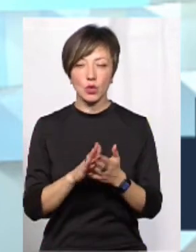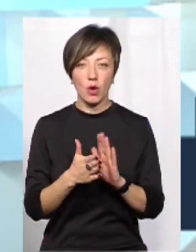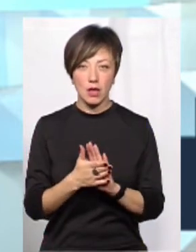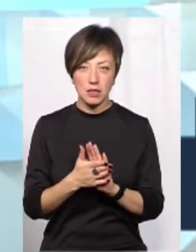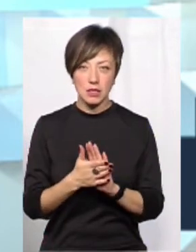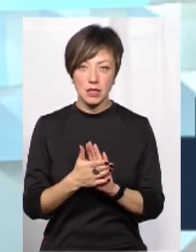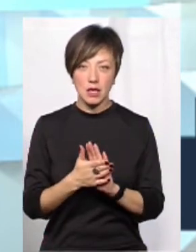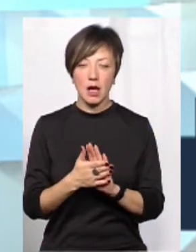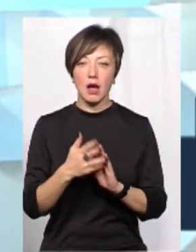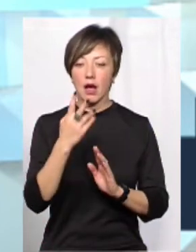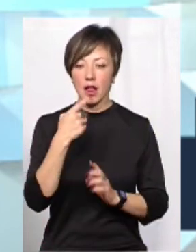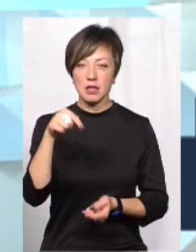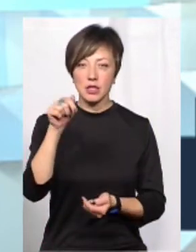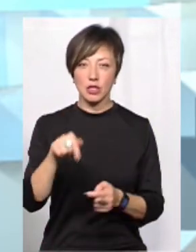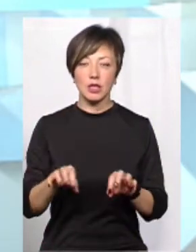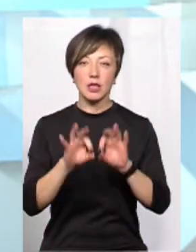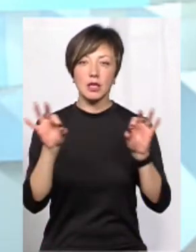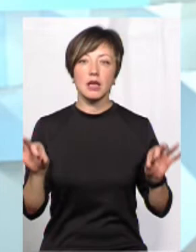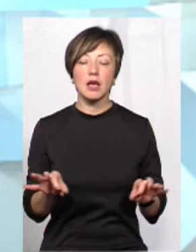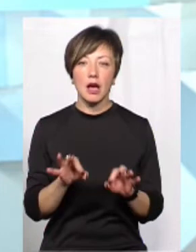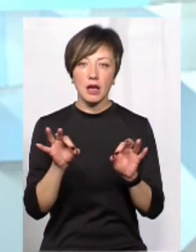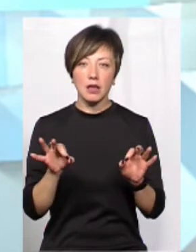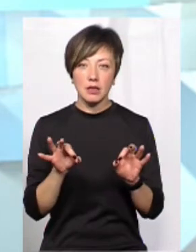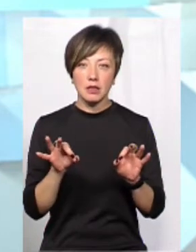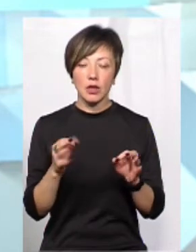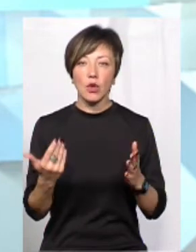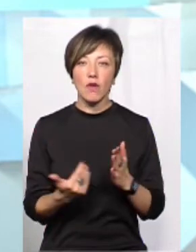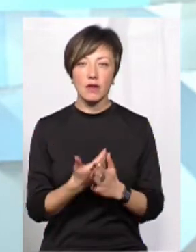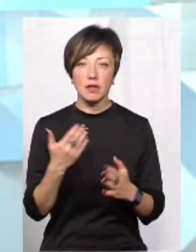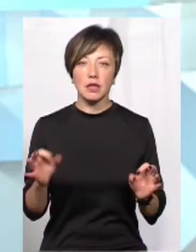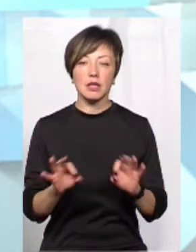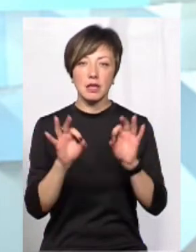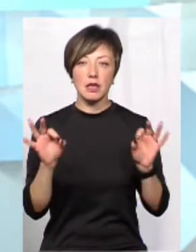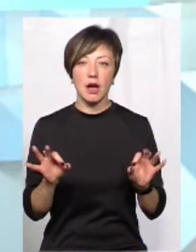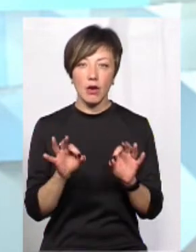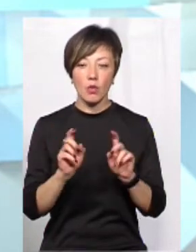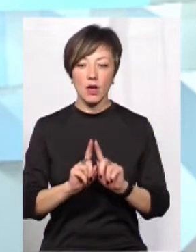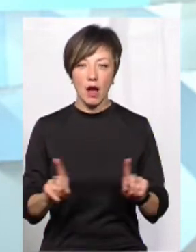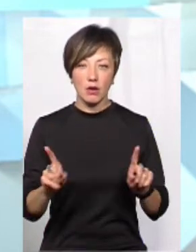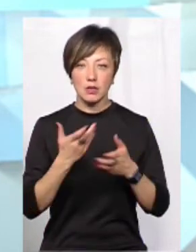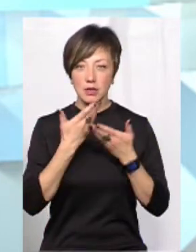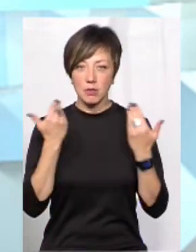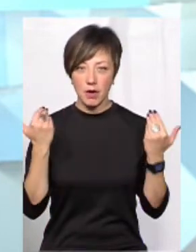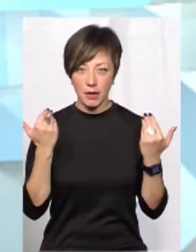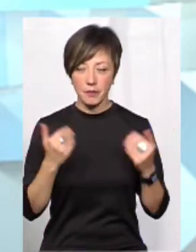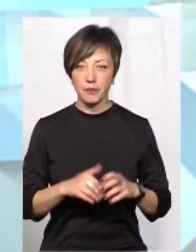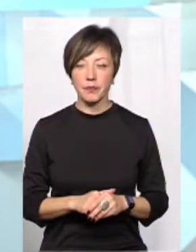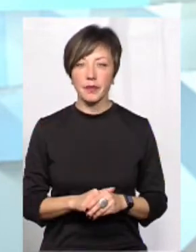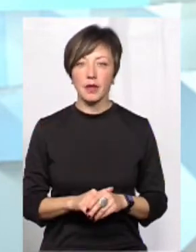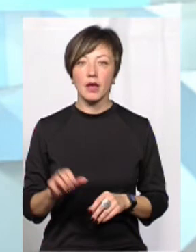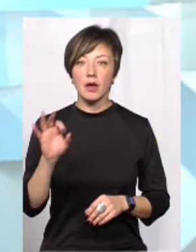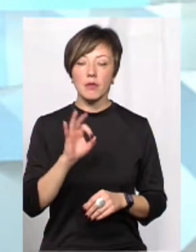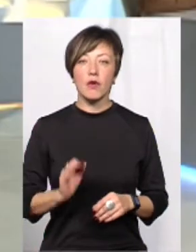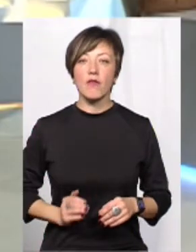ситуація класична. Тут ніякої новини, ніякої унікальності немає. З